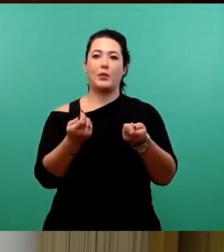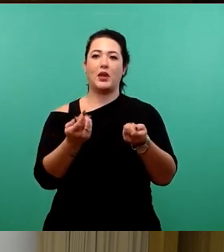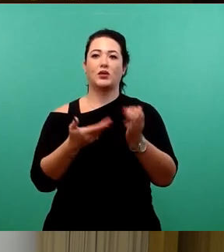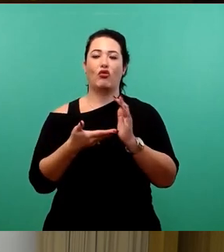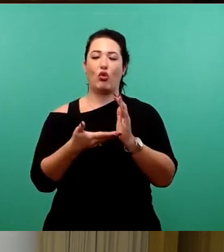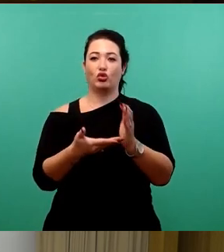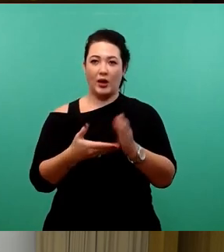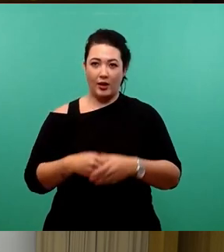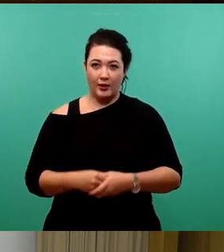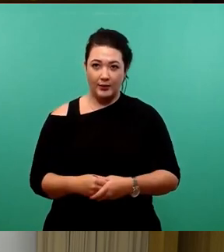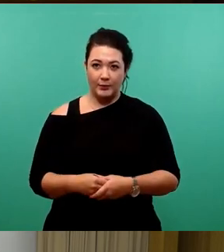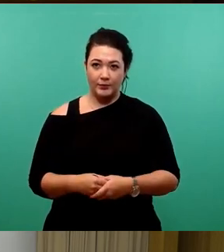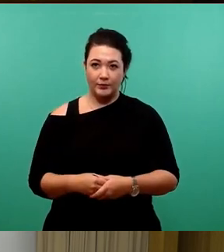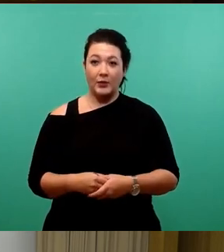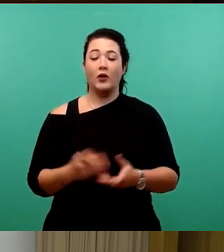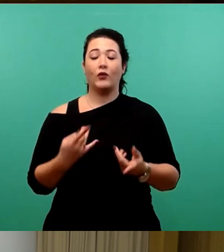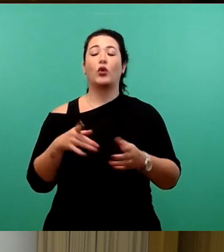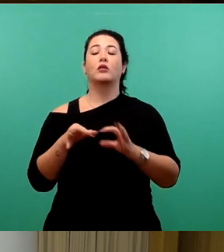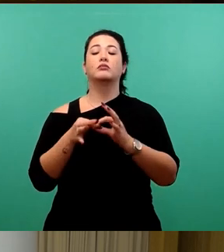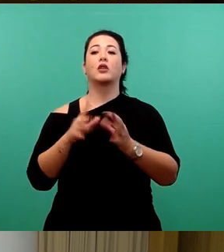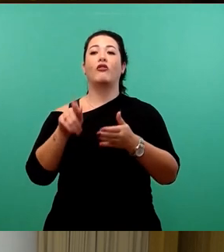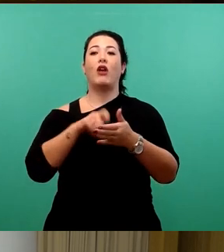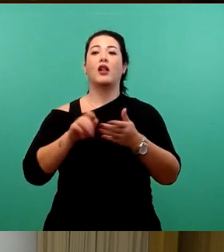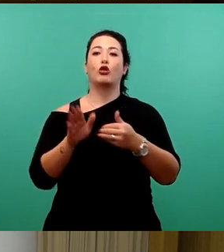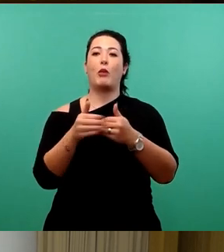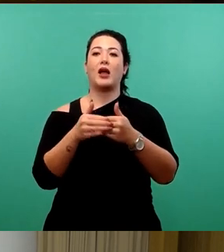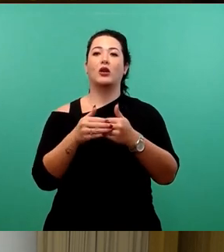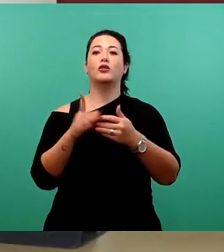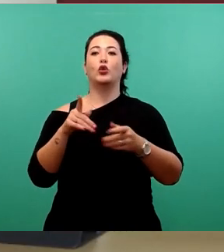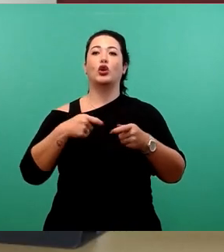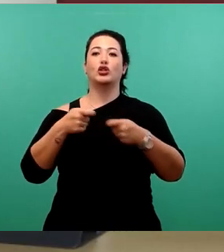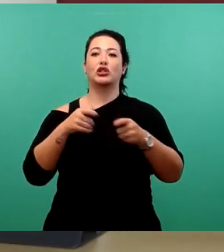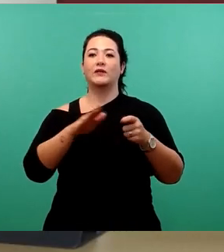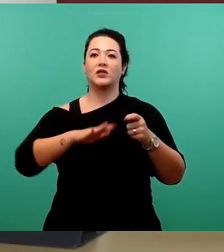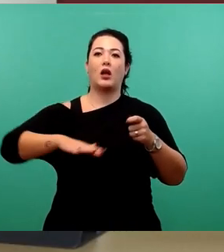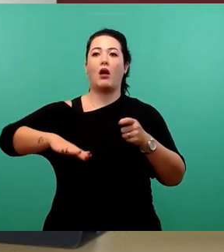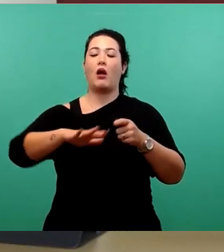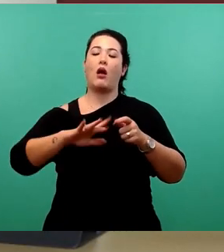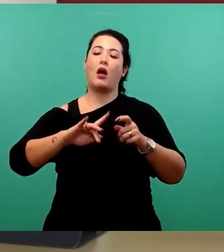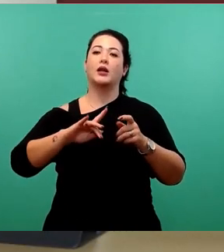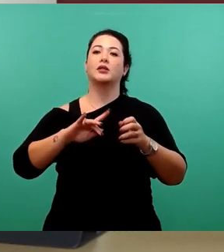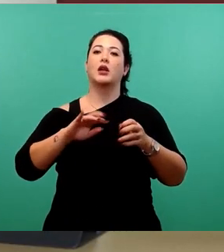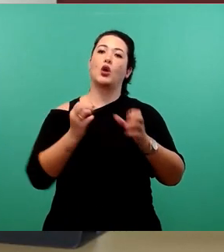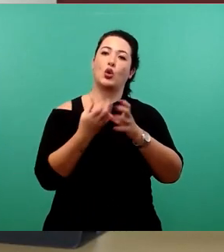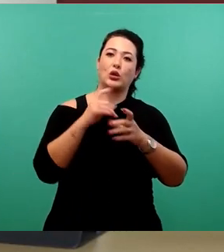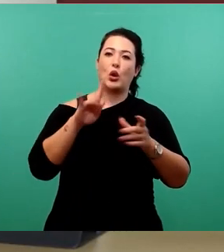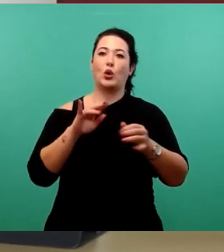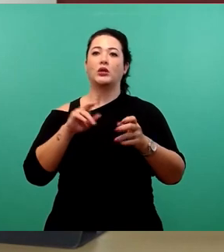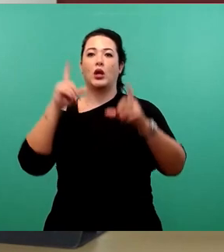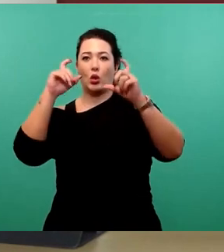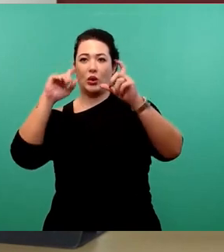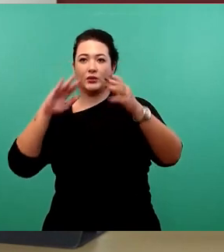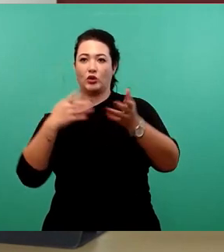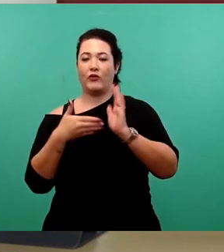zur Wahl der Beigeordneten für den Geschäftskreis Kultur und Tourismus mitteilen. Es